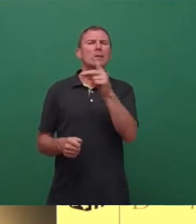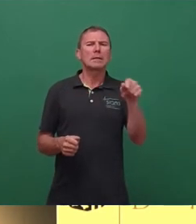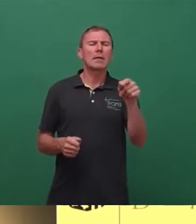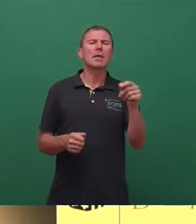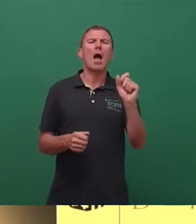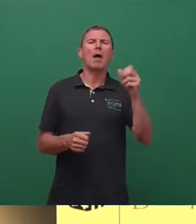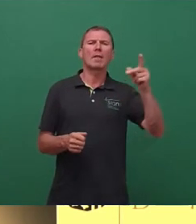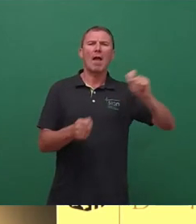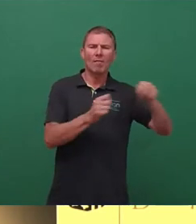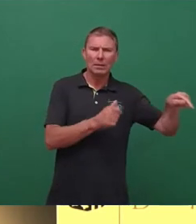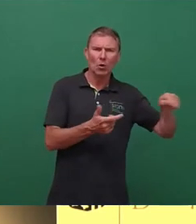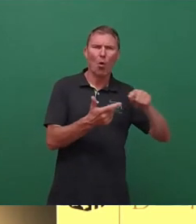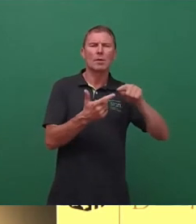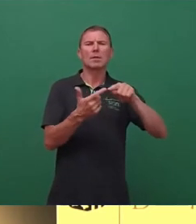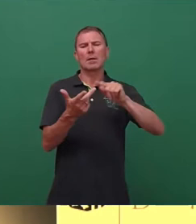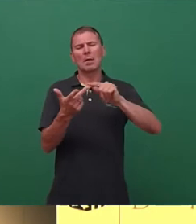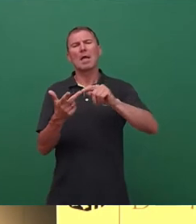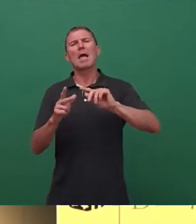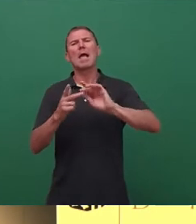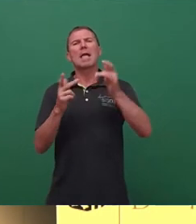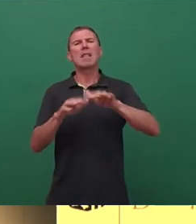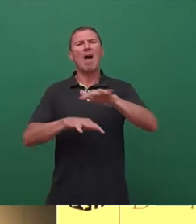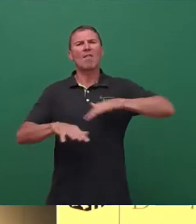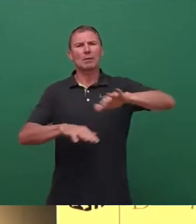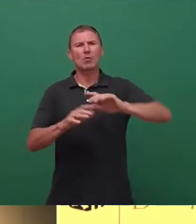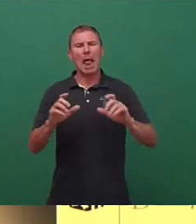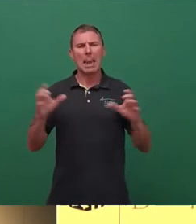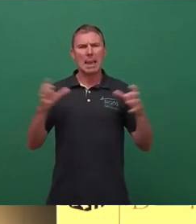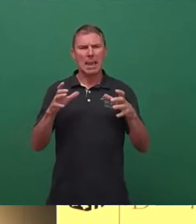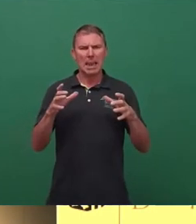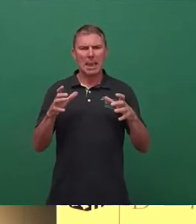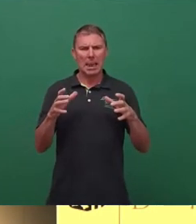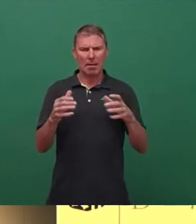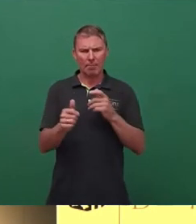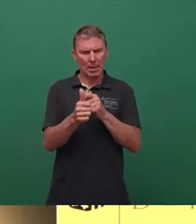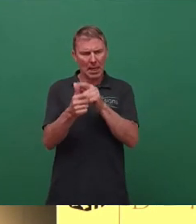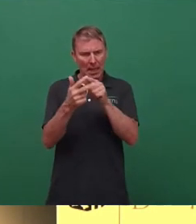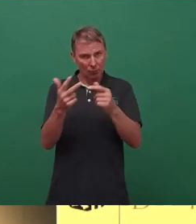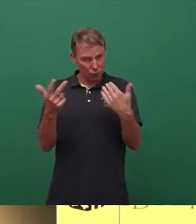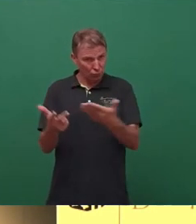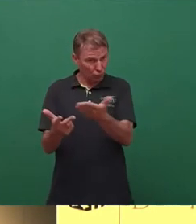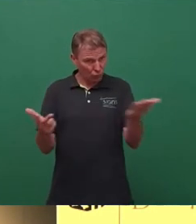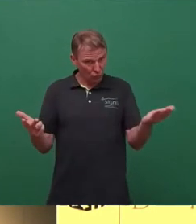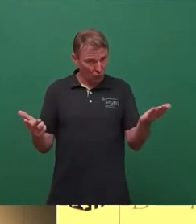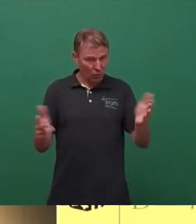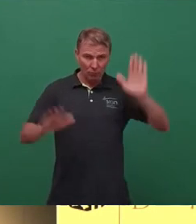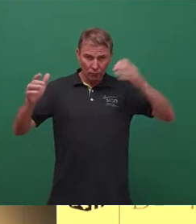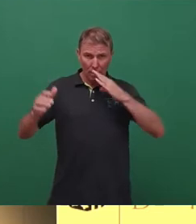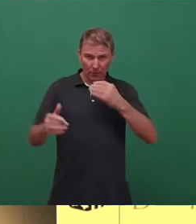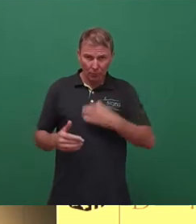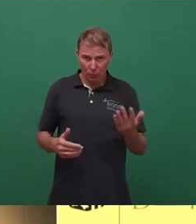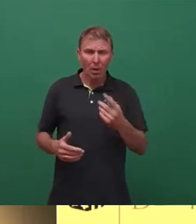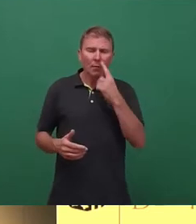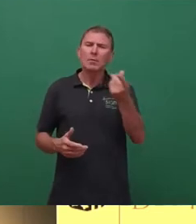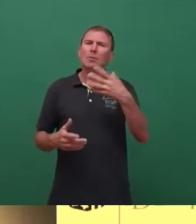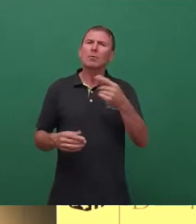-Fraktion, Änderungsantrag Interfraktionell, wenn das die Einbringung gewünscht ist und ansonsten beginnen wir dann